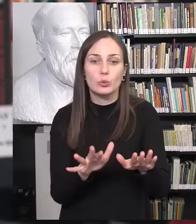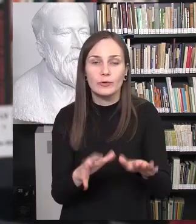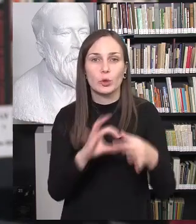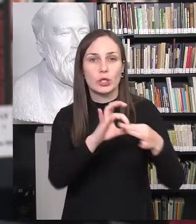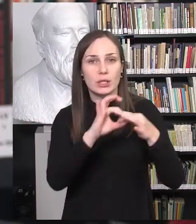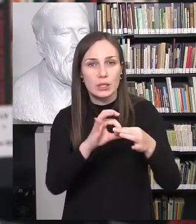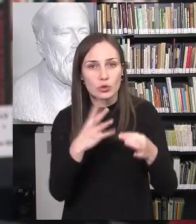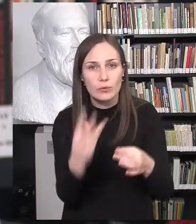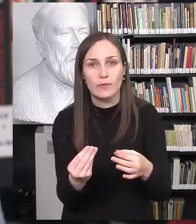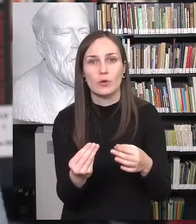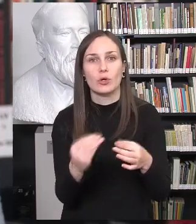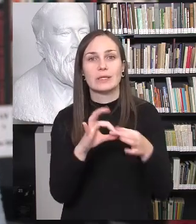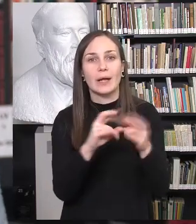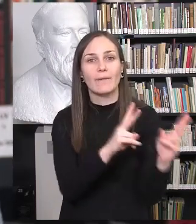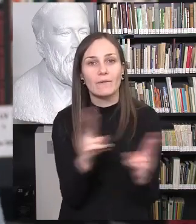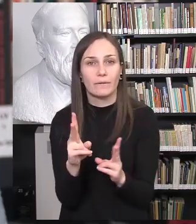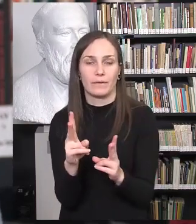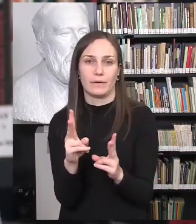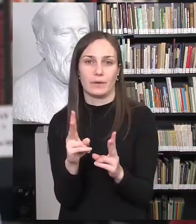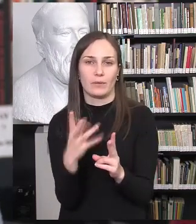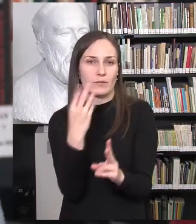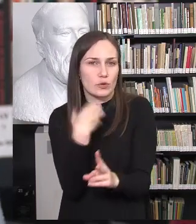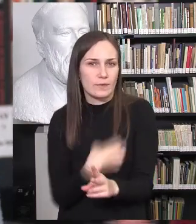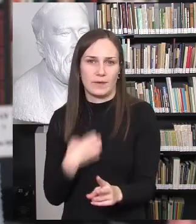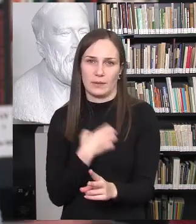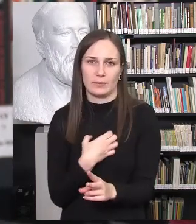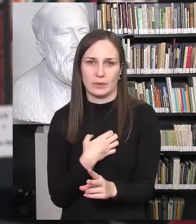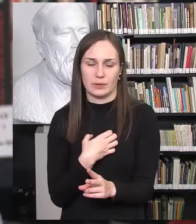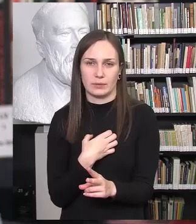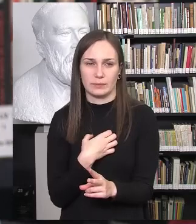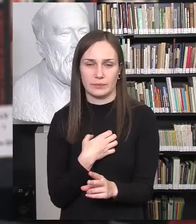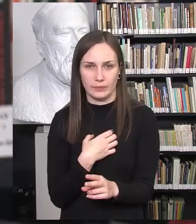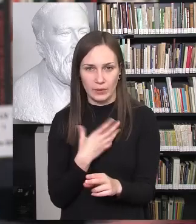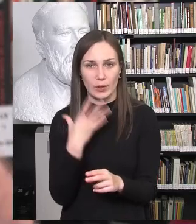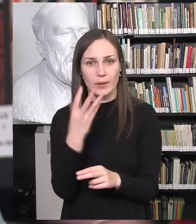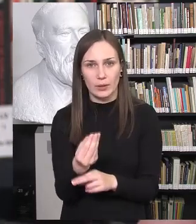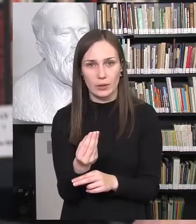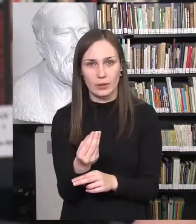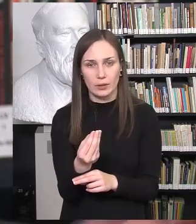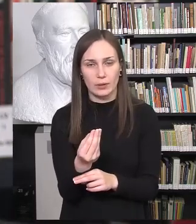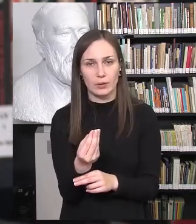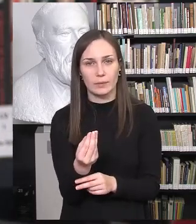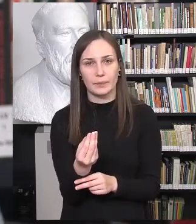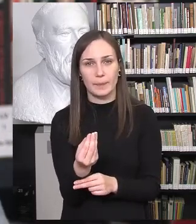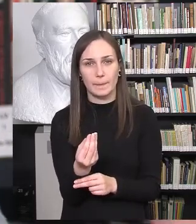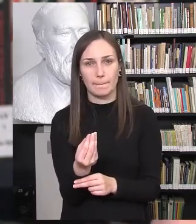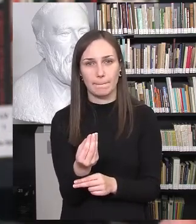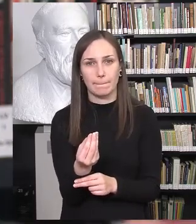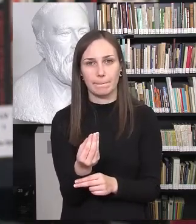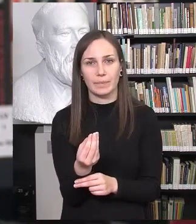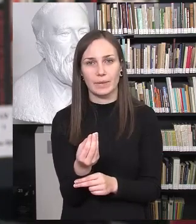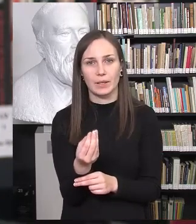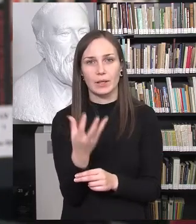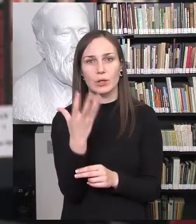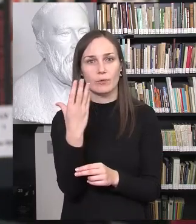mesgymo, išlaikymo santykio, tie svarbiausių dalykai. Ir jie iš tikrųjų, matyt, atsiskleidžia visą tą, tą tokią